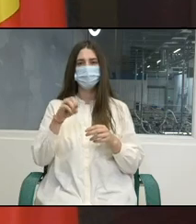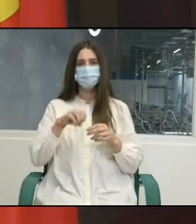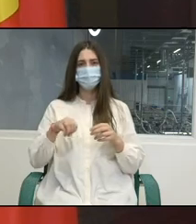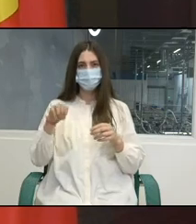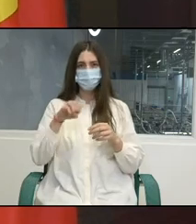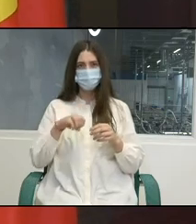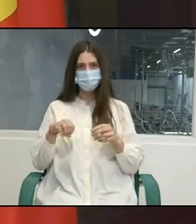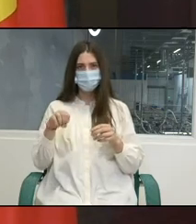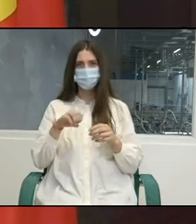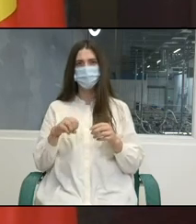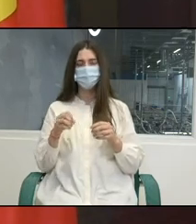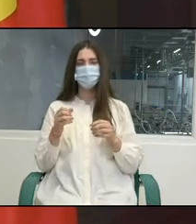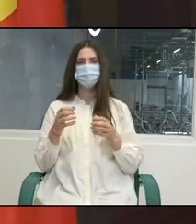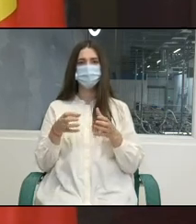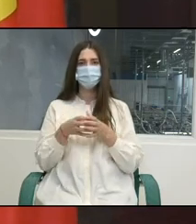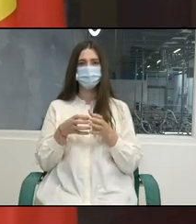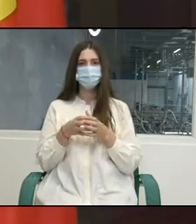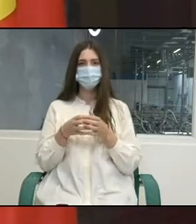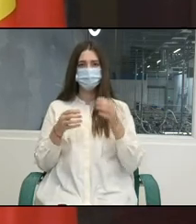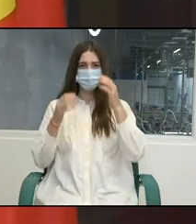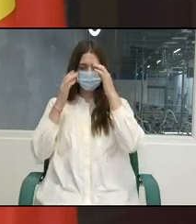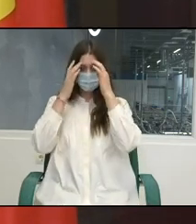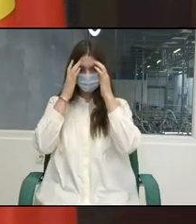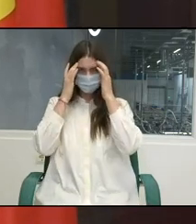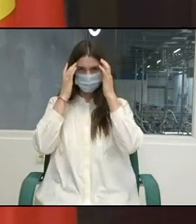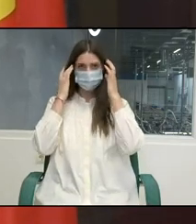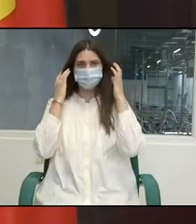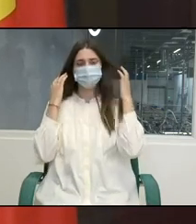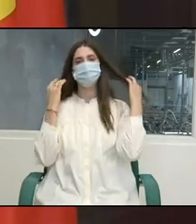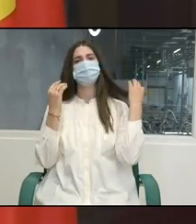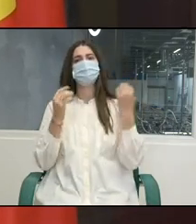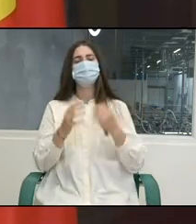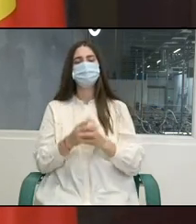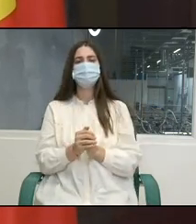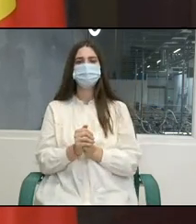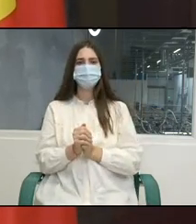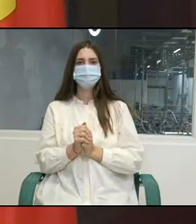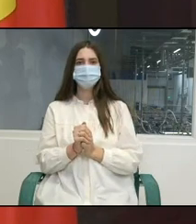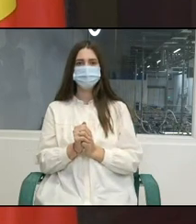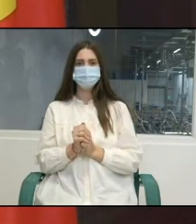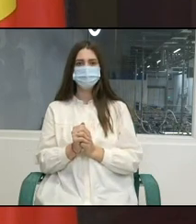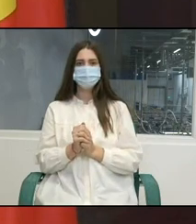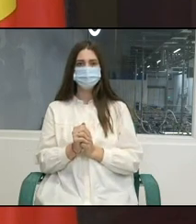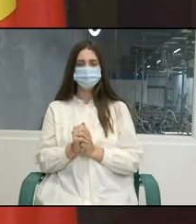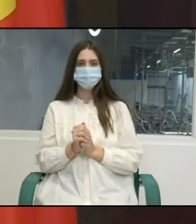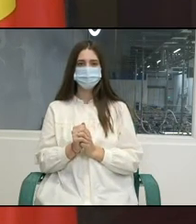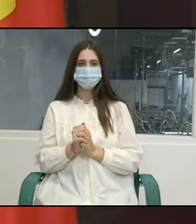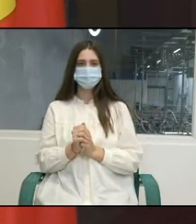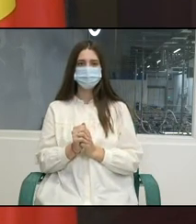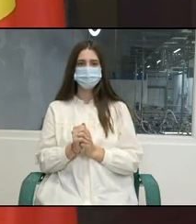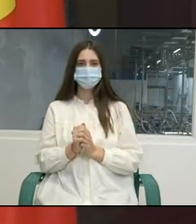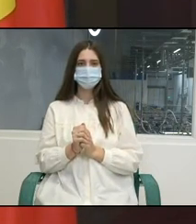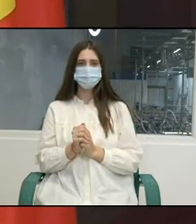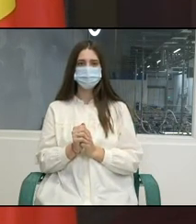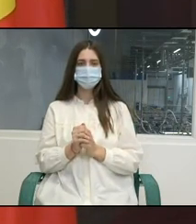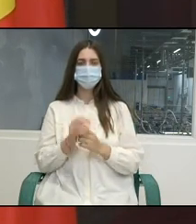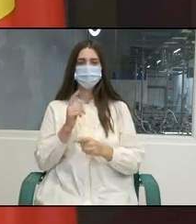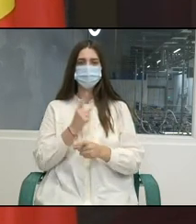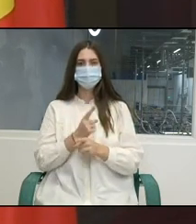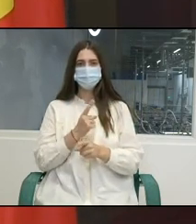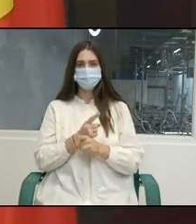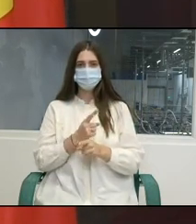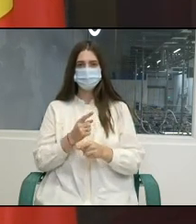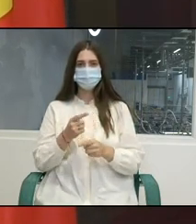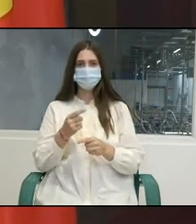Organizația Internațională a Muncii pentru colaborare în următorii patru ani. Restricțiile legate de